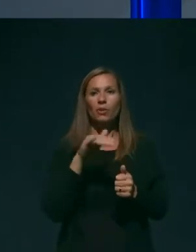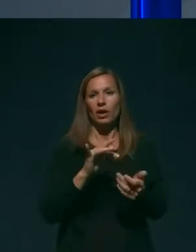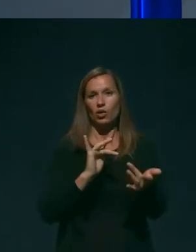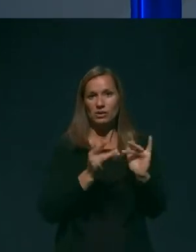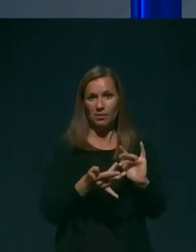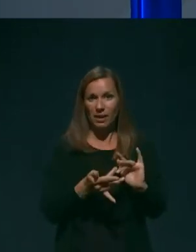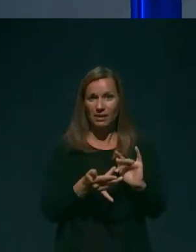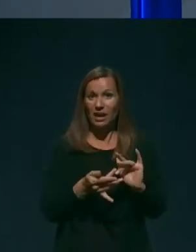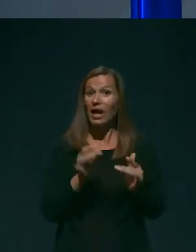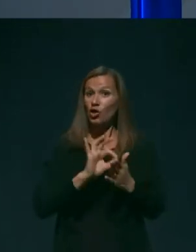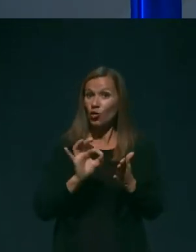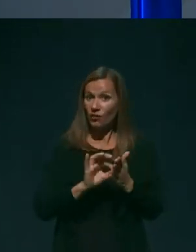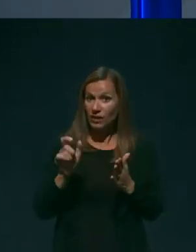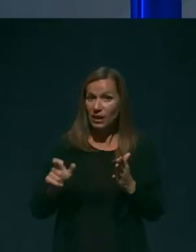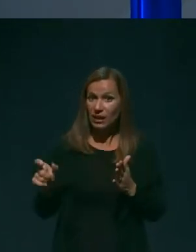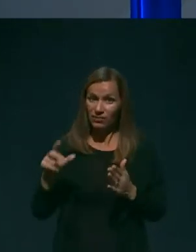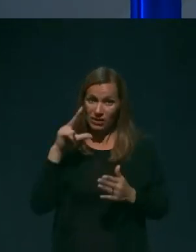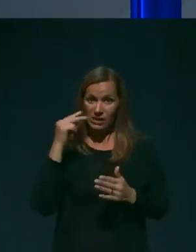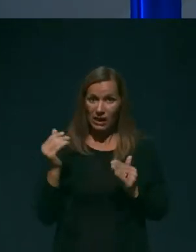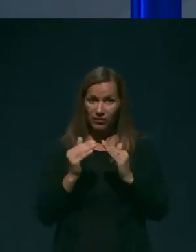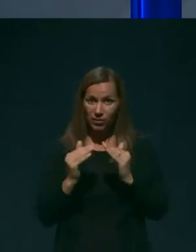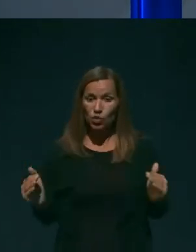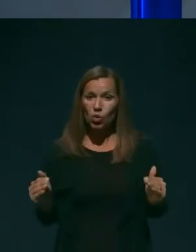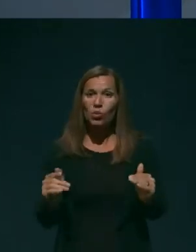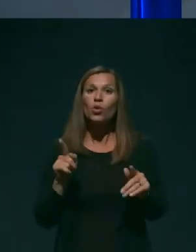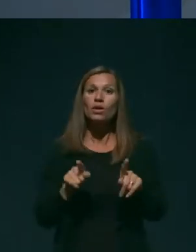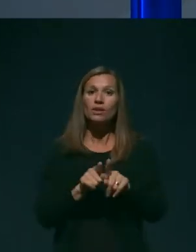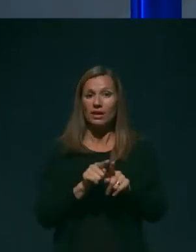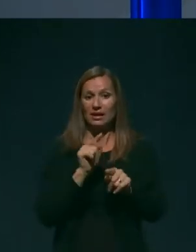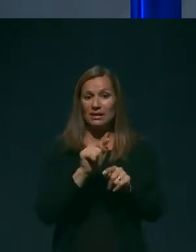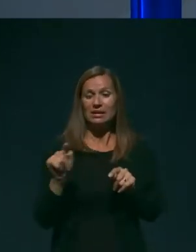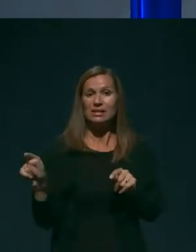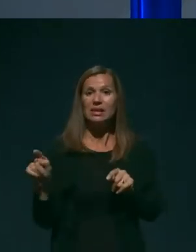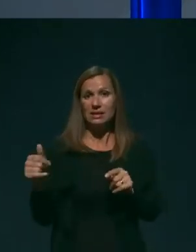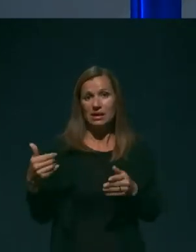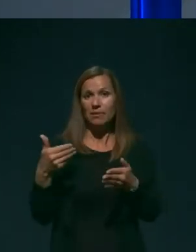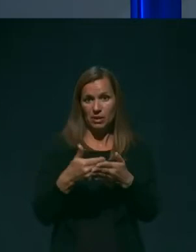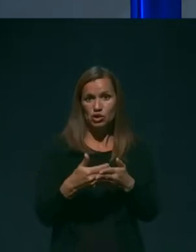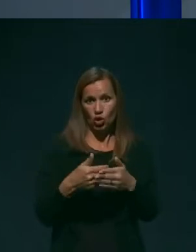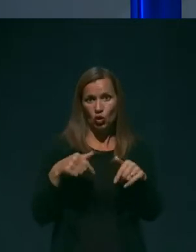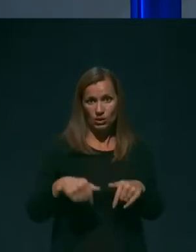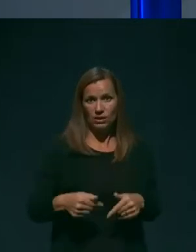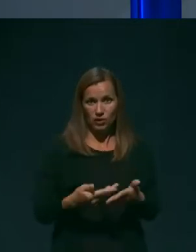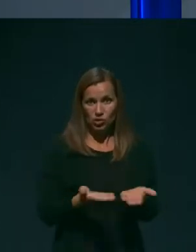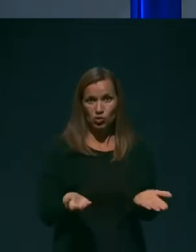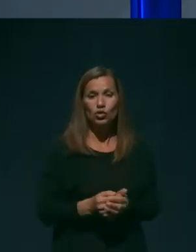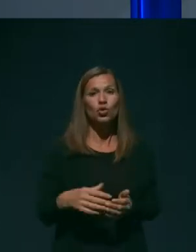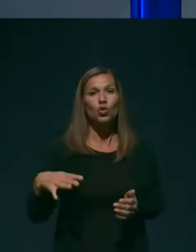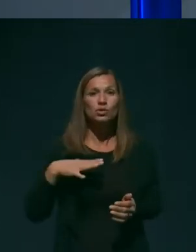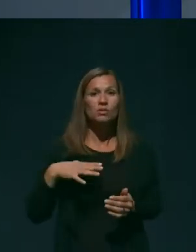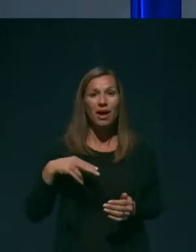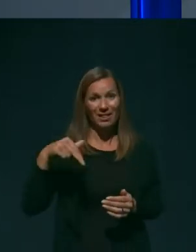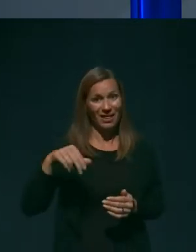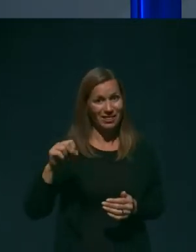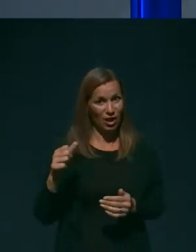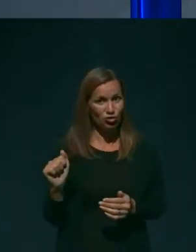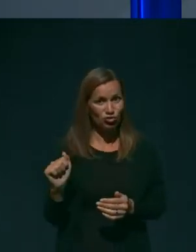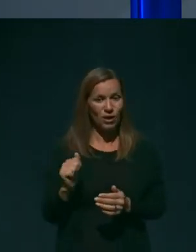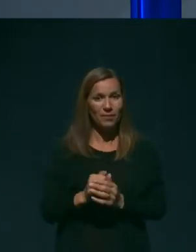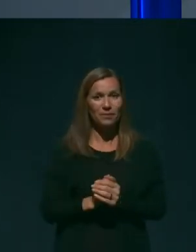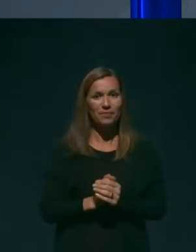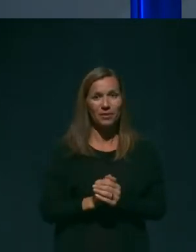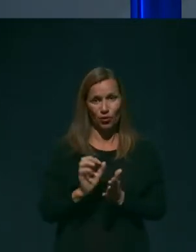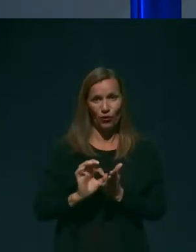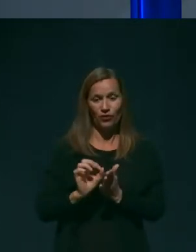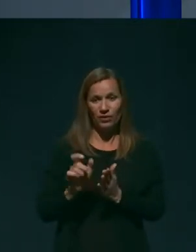novinari, vacankarjeve domu in tisti, ki ste prisotni v studiju, gospa Nataša, na današnji dan se